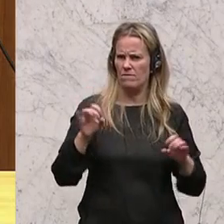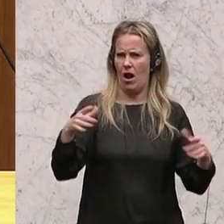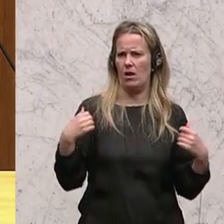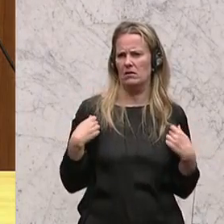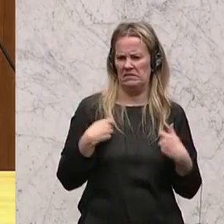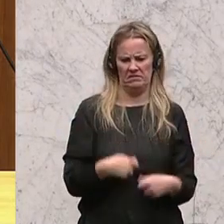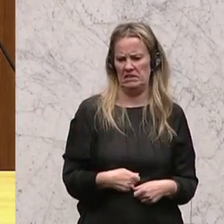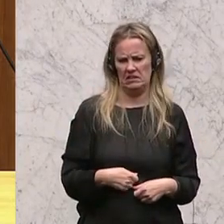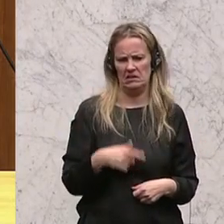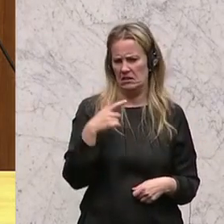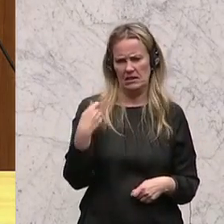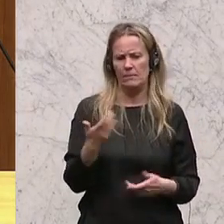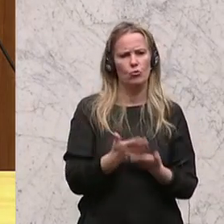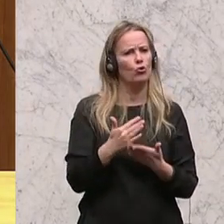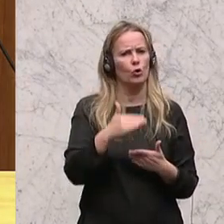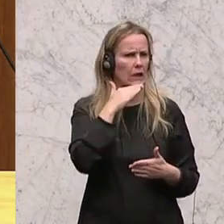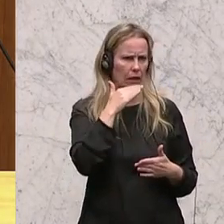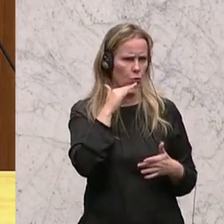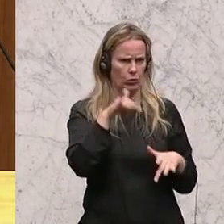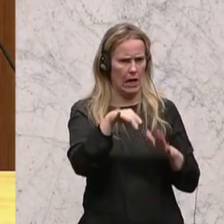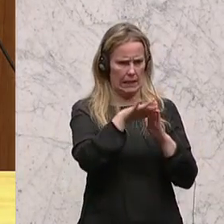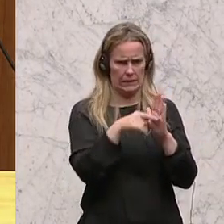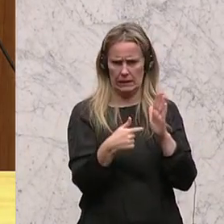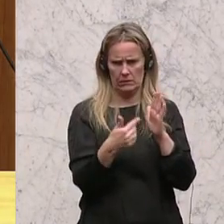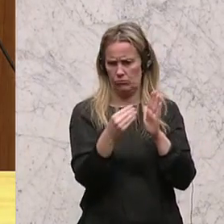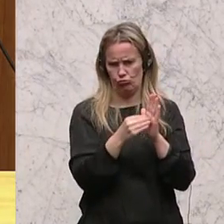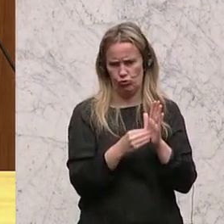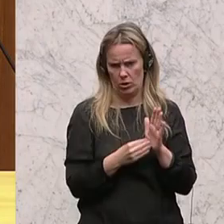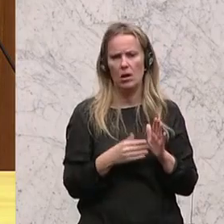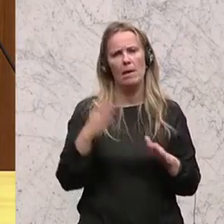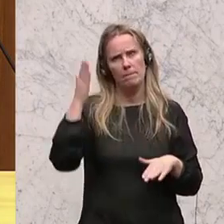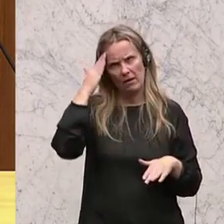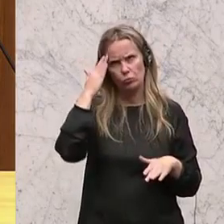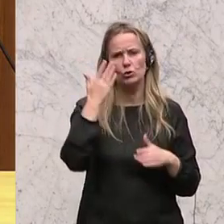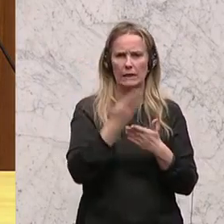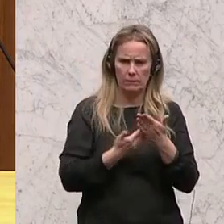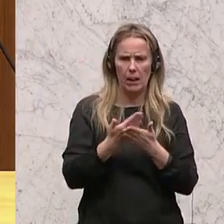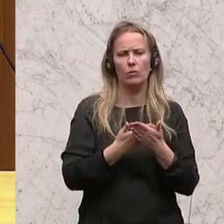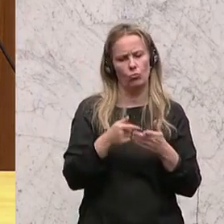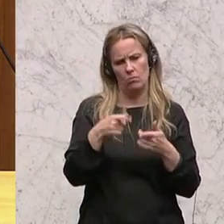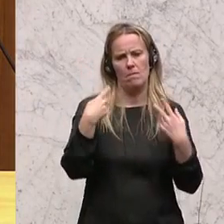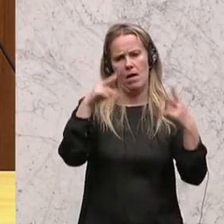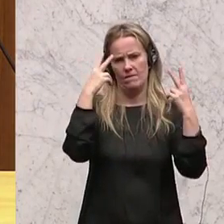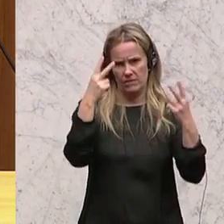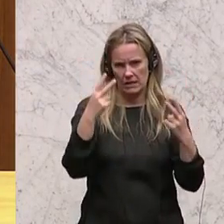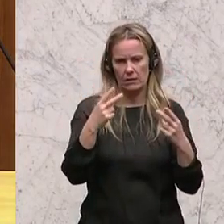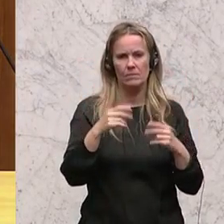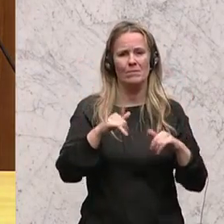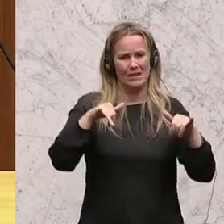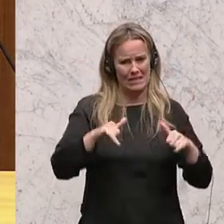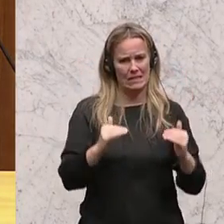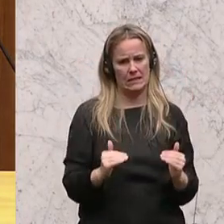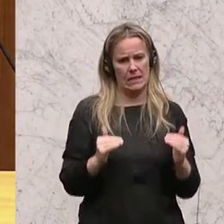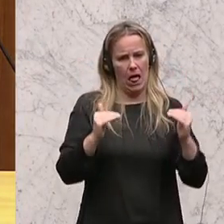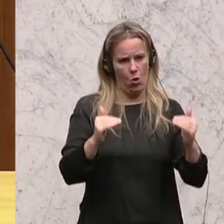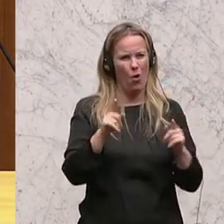gibt bereits ausreichend Vorkehrungen auf gesetzlicher Ebene. Auch hier ist das Thema Bewusstseinsbildung im Vordergrund. Sitzerhöhungen, ebenfalls ein